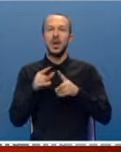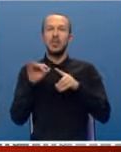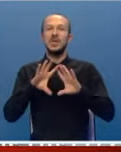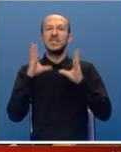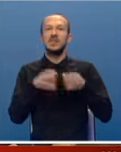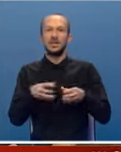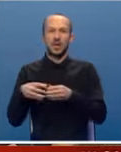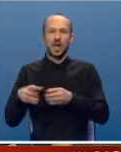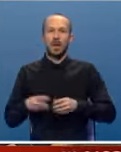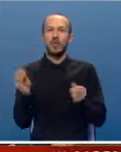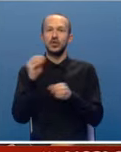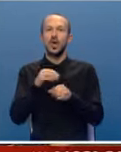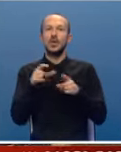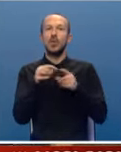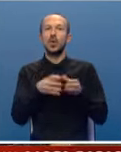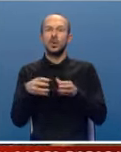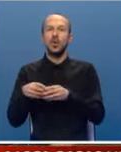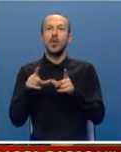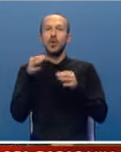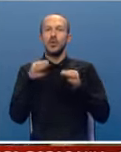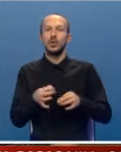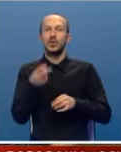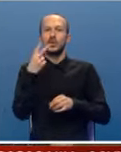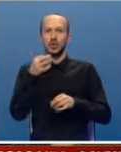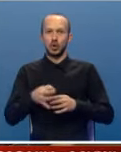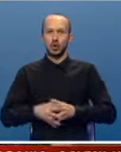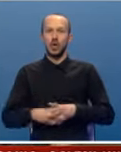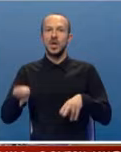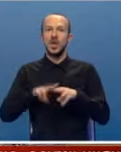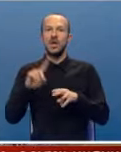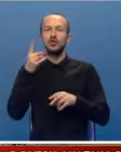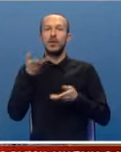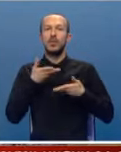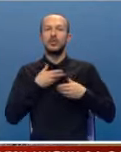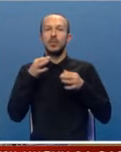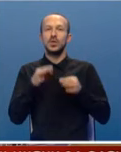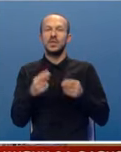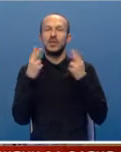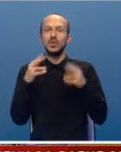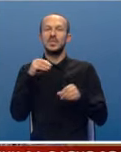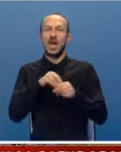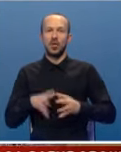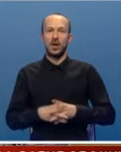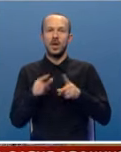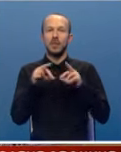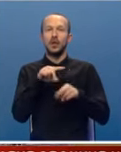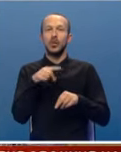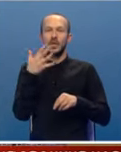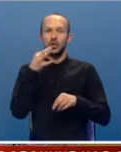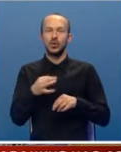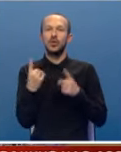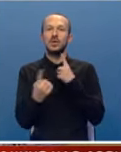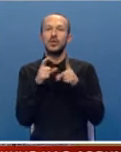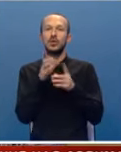kategorijama. Povećanje po kategorijama u prosjeku je 20 odsto, najviše je povećana procena vrijednosti stanova, pa i do 50 odsto